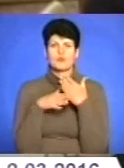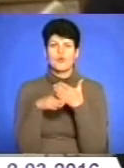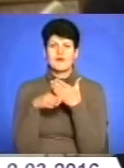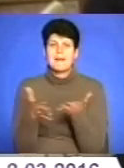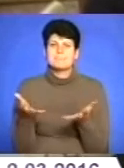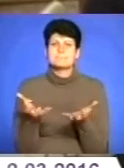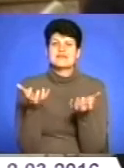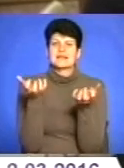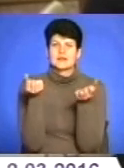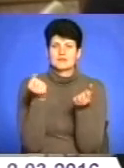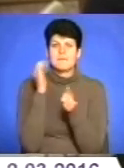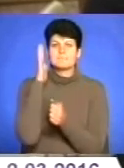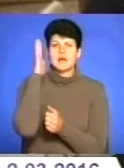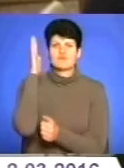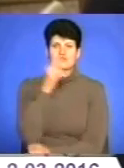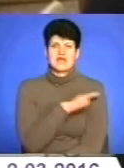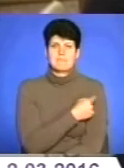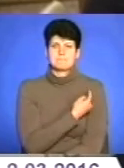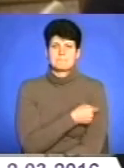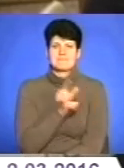підтримують майбутніх медиків.